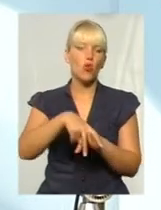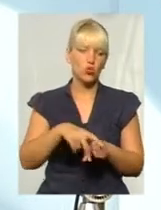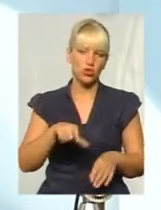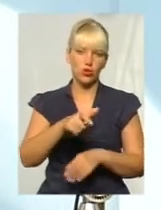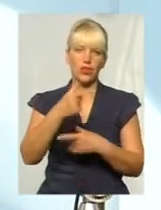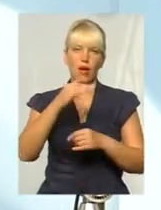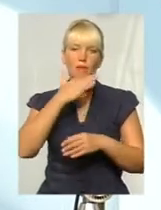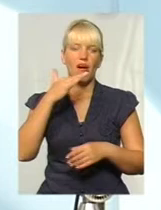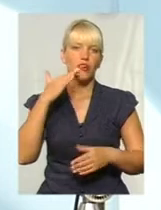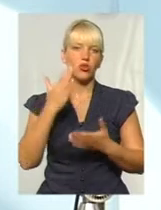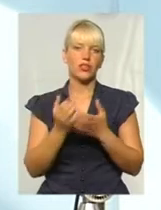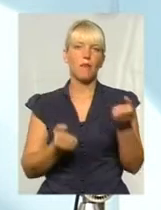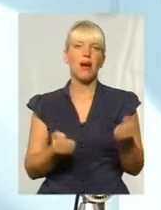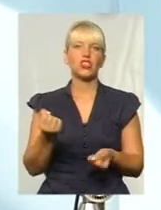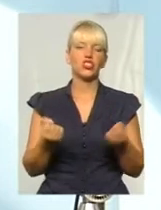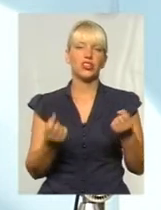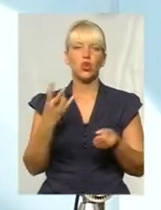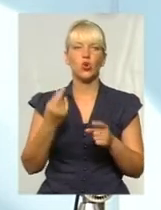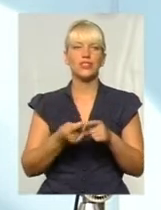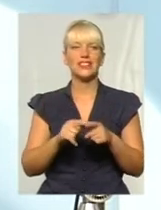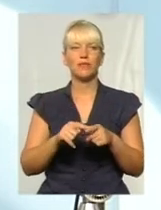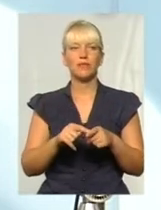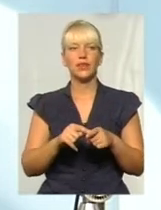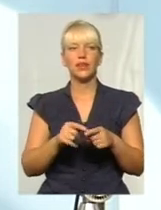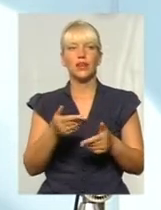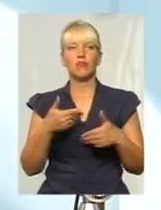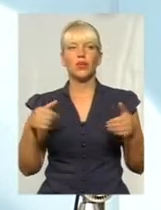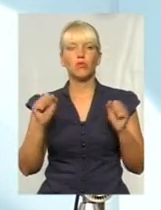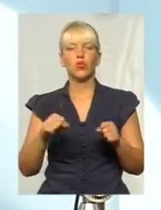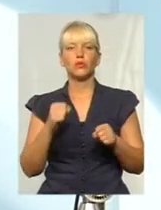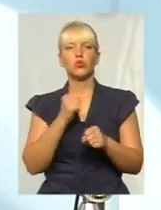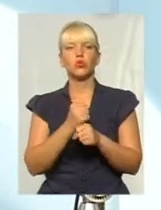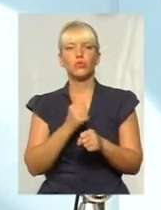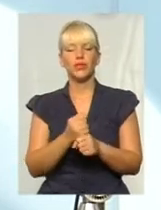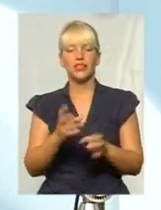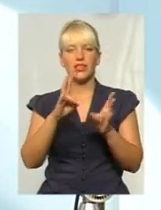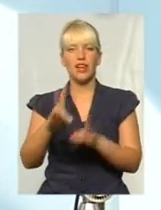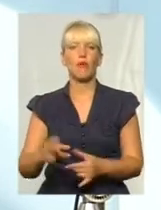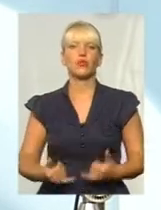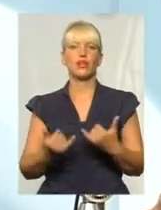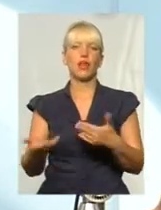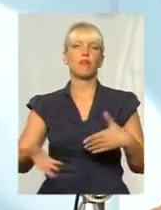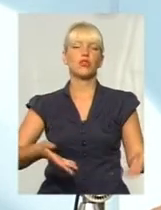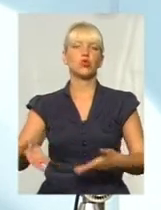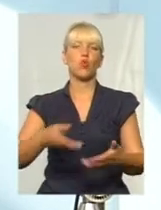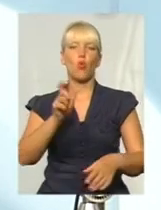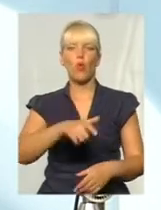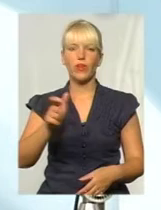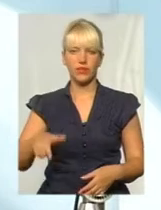машин. Але цим самим ми можемо якісь травми і пішоходам нанести. Напевно,